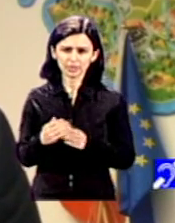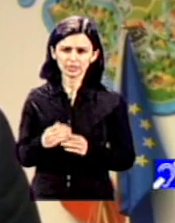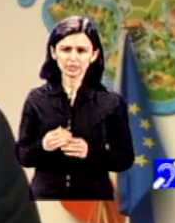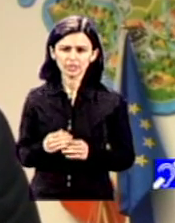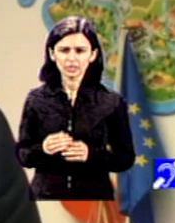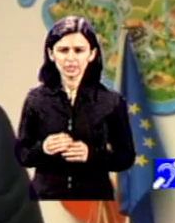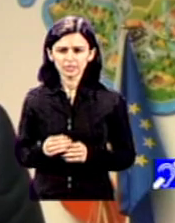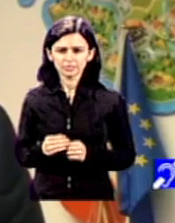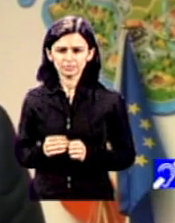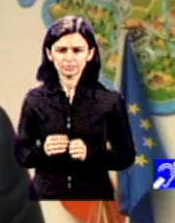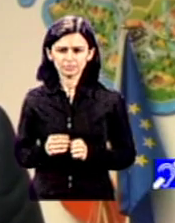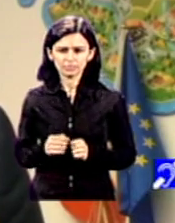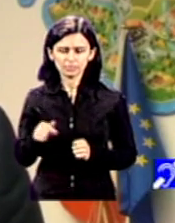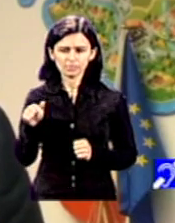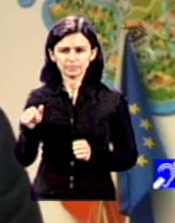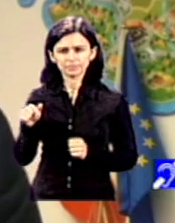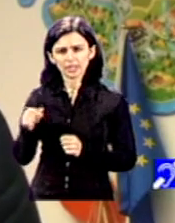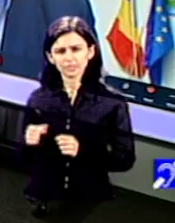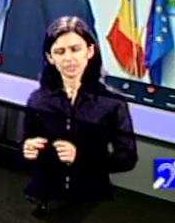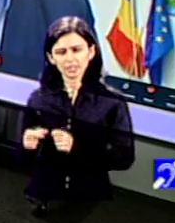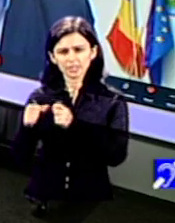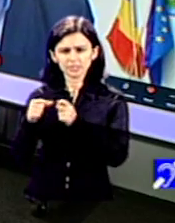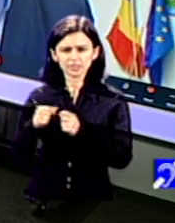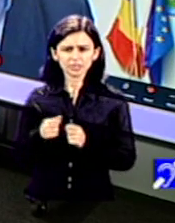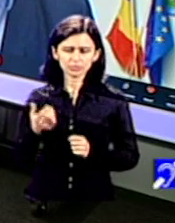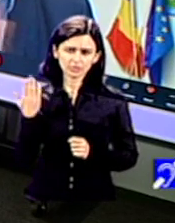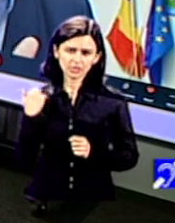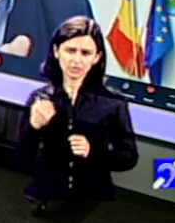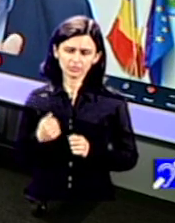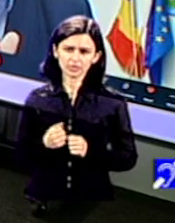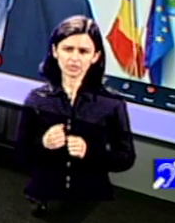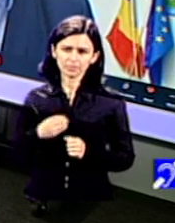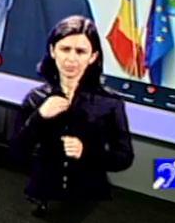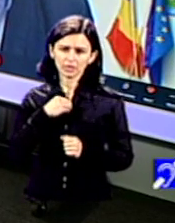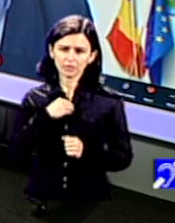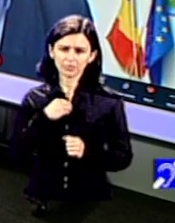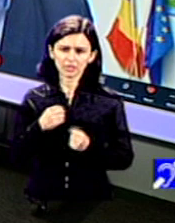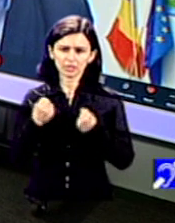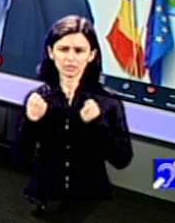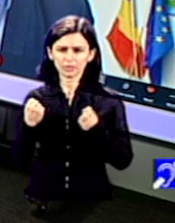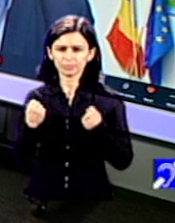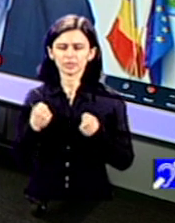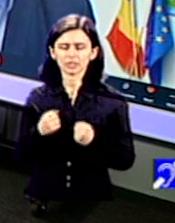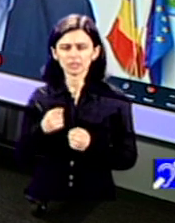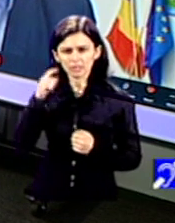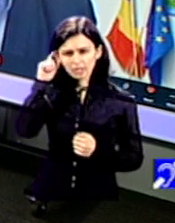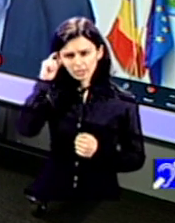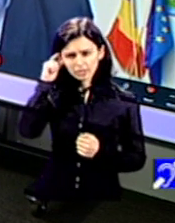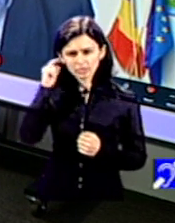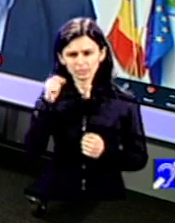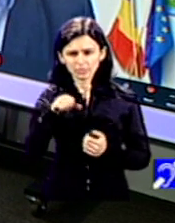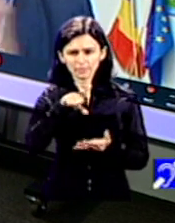instituționalizat. Acest cadru instituționalizat a fost lovit puternic. Știm foarte bine că centrele